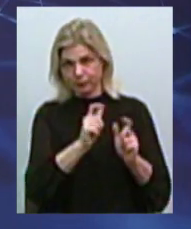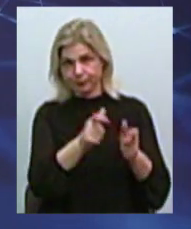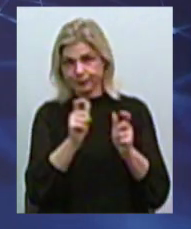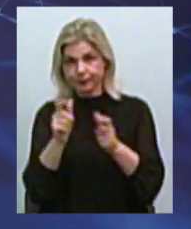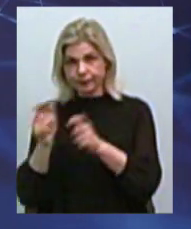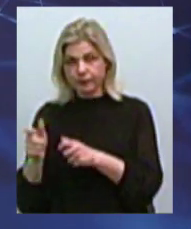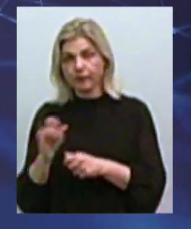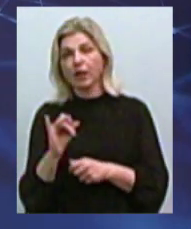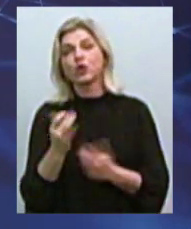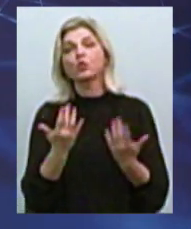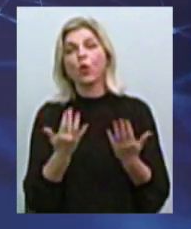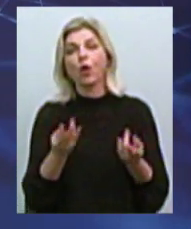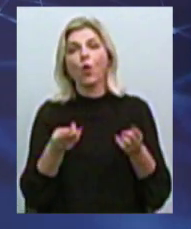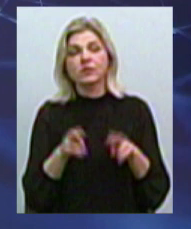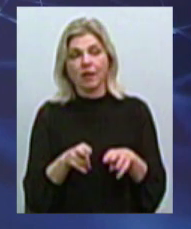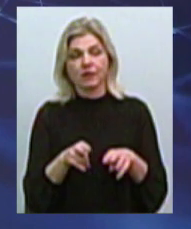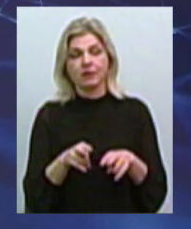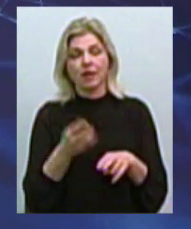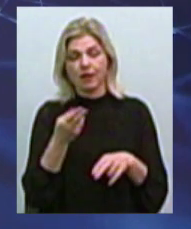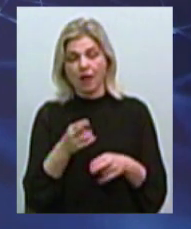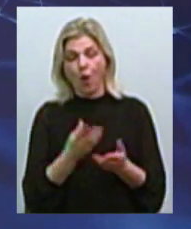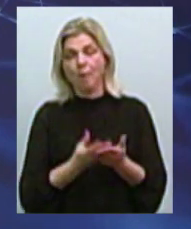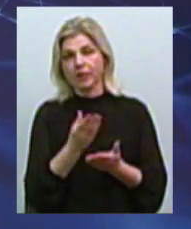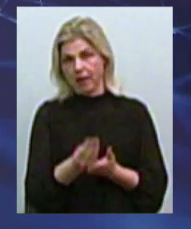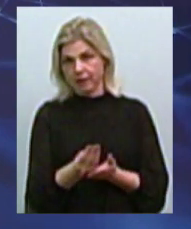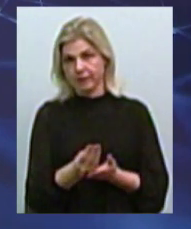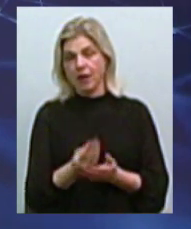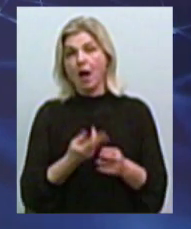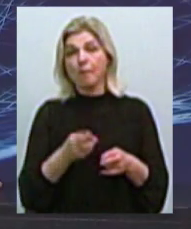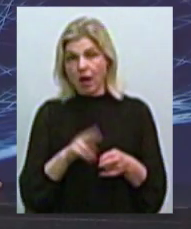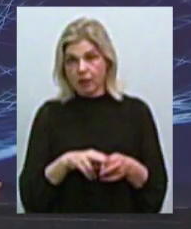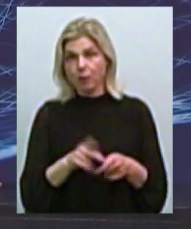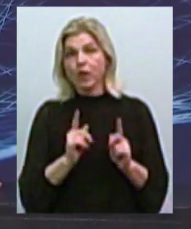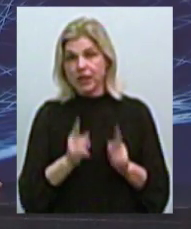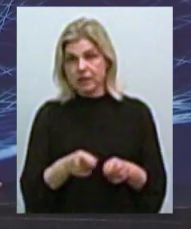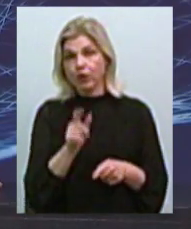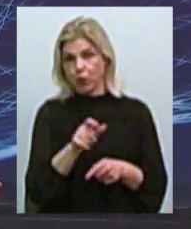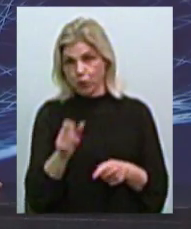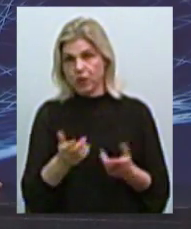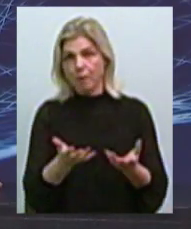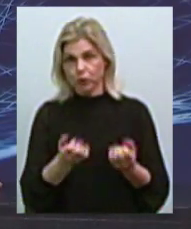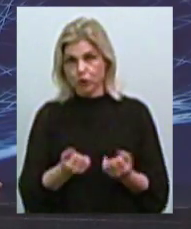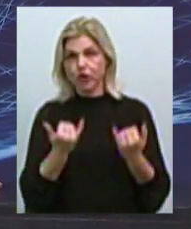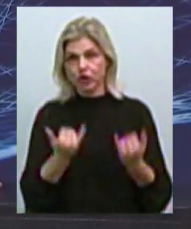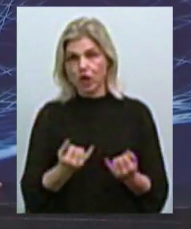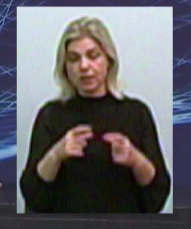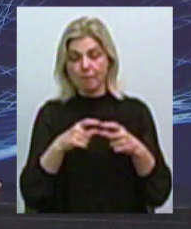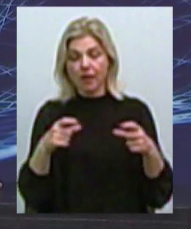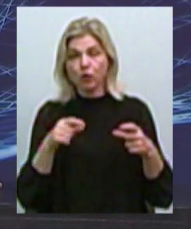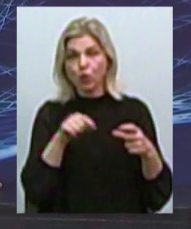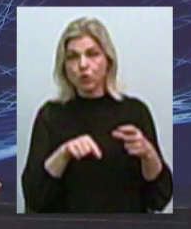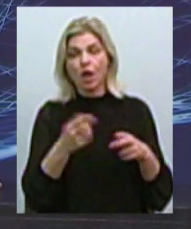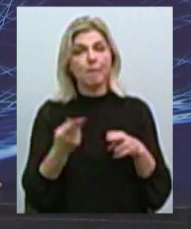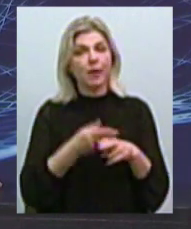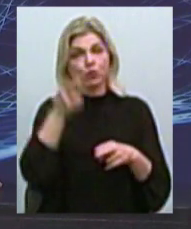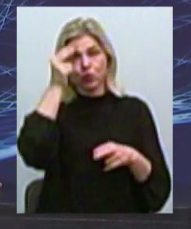І скільки осталось для оплаты. Поэтому, действительно, люди получили сейчас платежки без